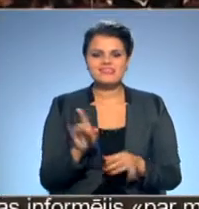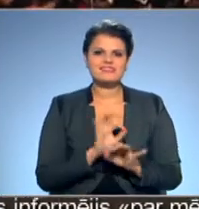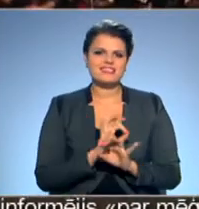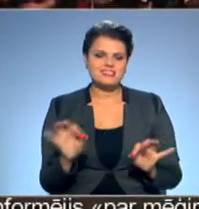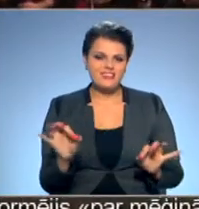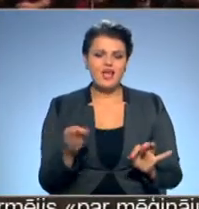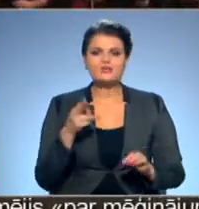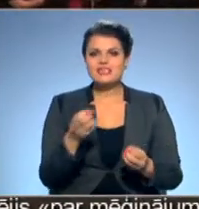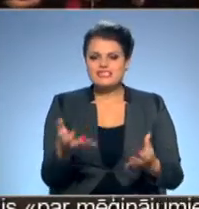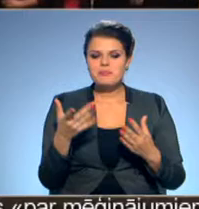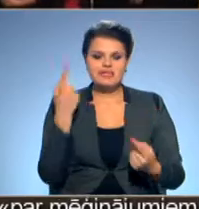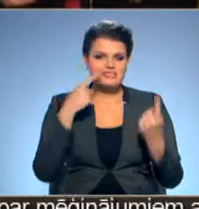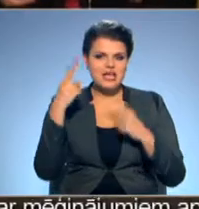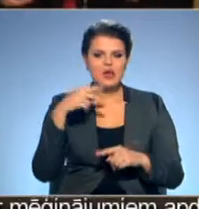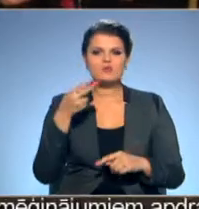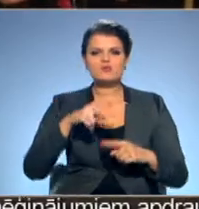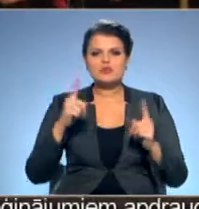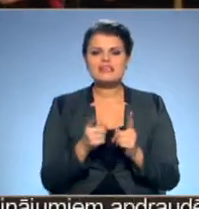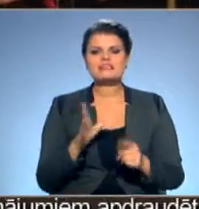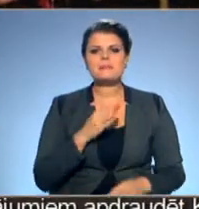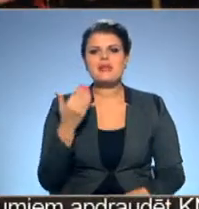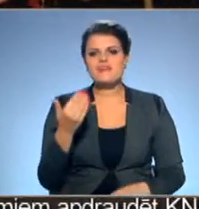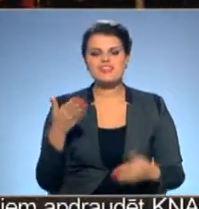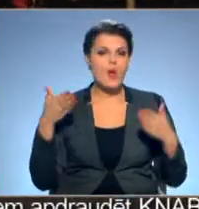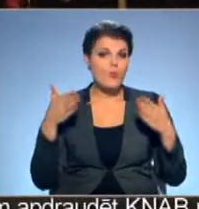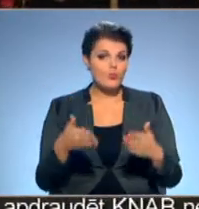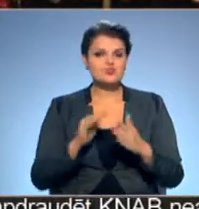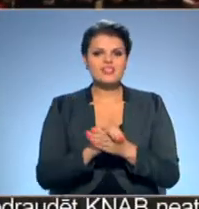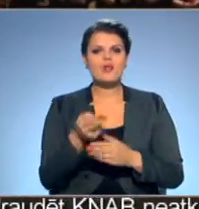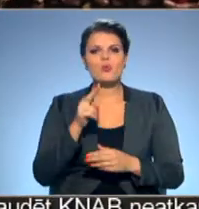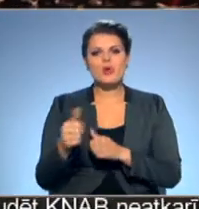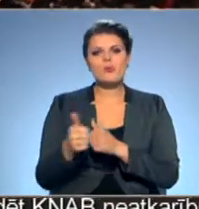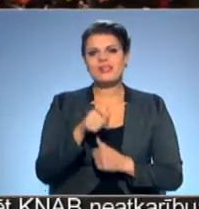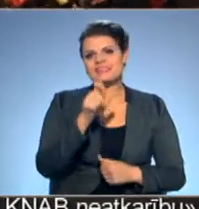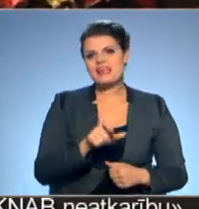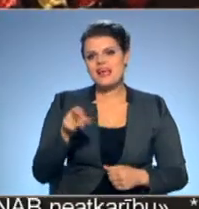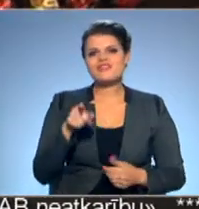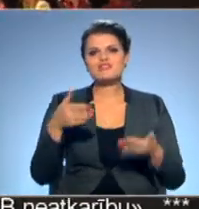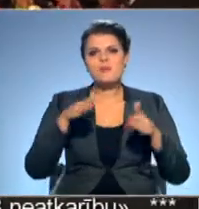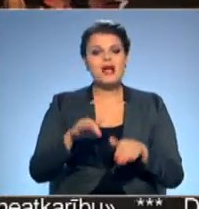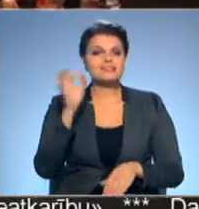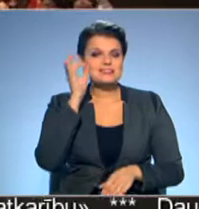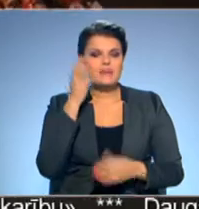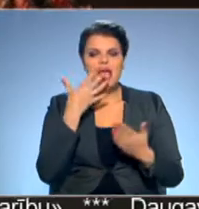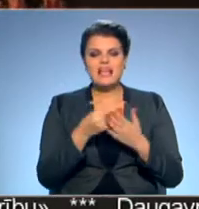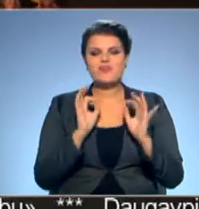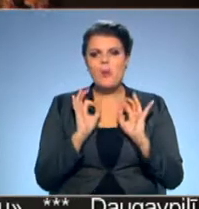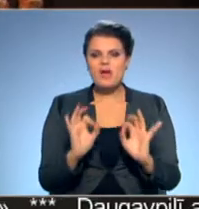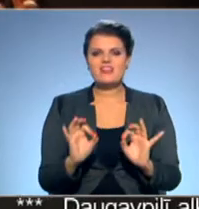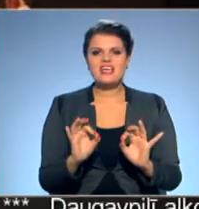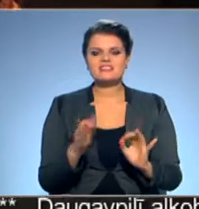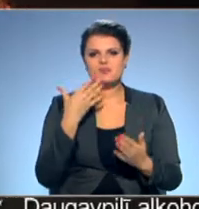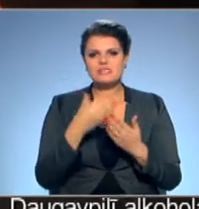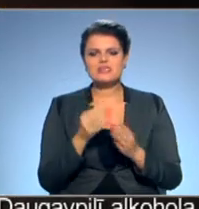Spilts, radoši un īs bijis Mārtiņa Frēmaņa mūšs. Draugiem un līdzgaidniekiem viņš palicis atmiņās ar savu patiesumu,